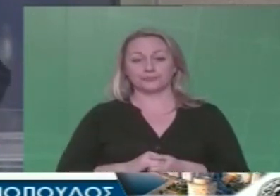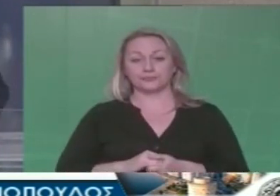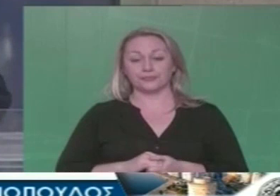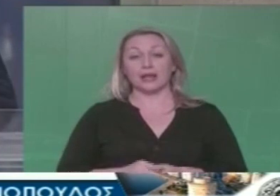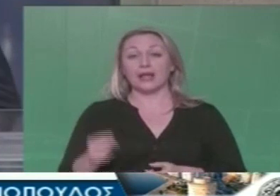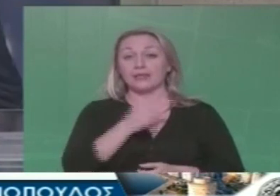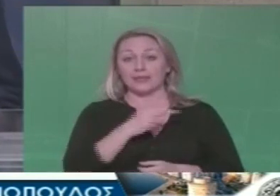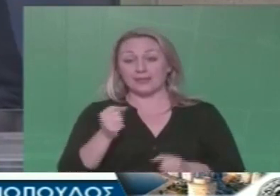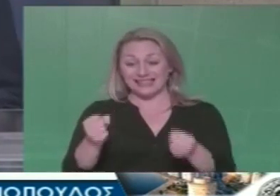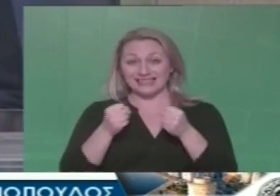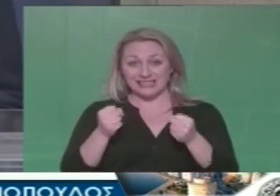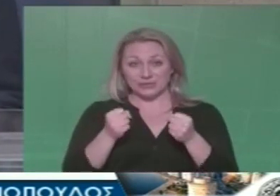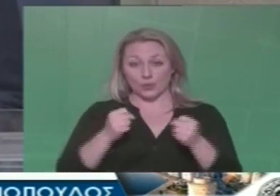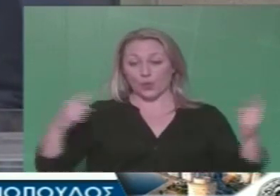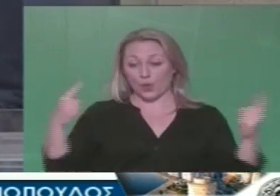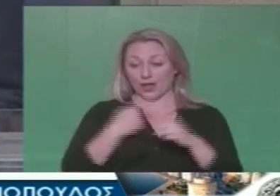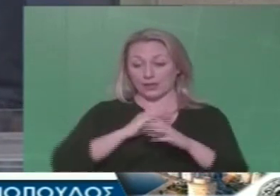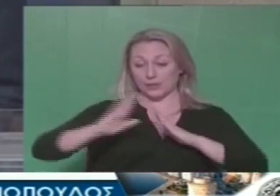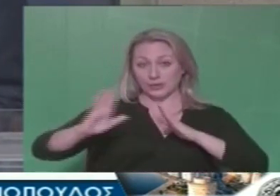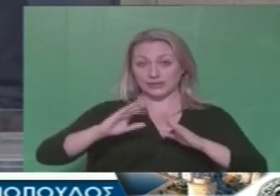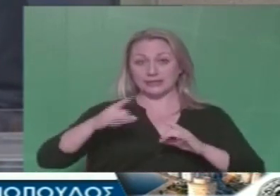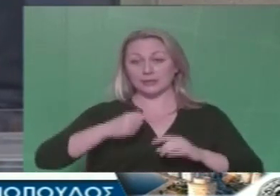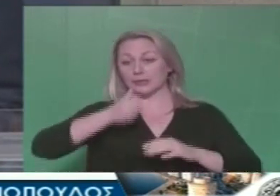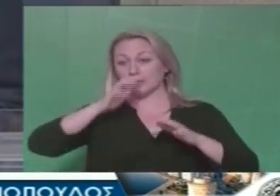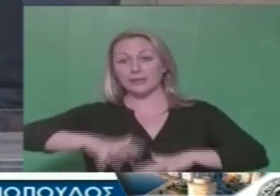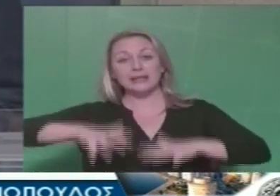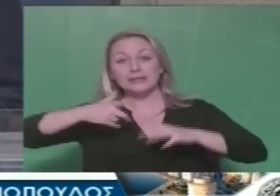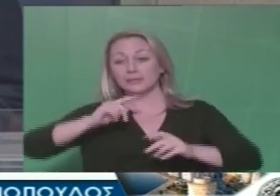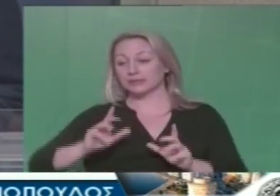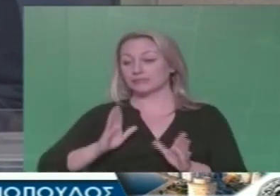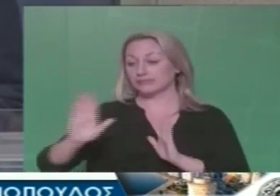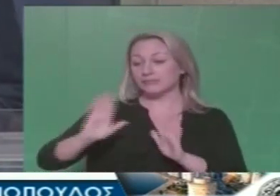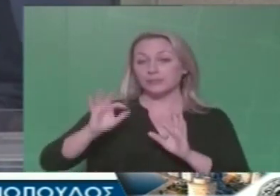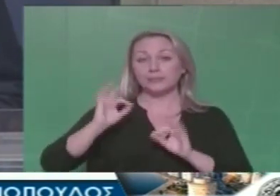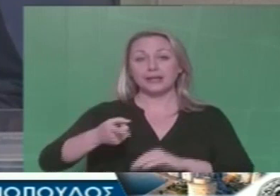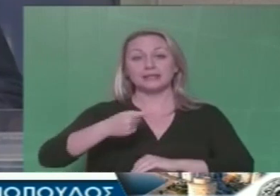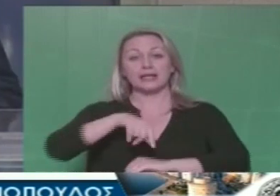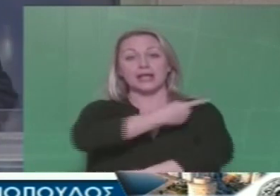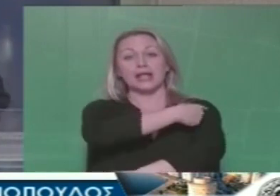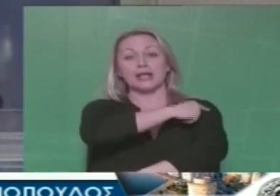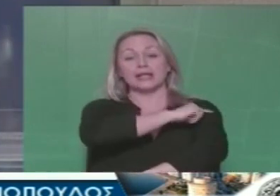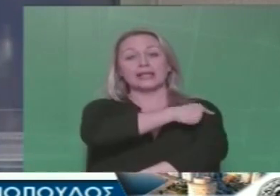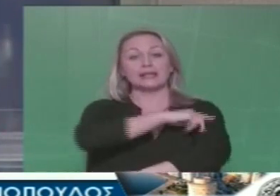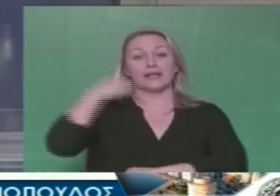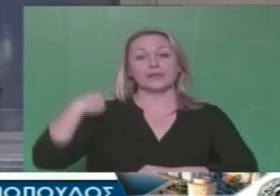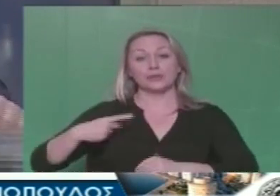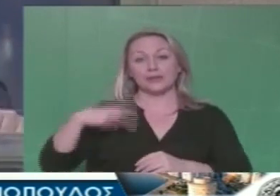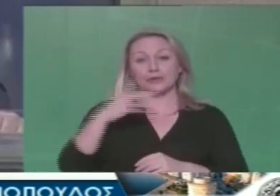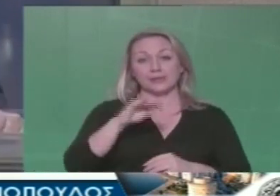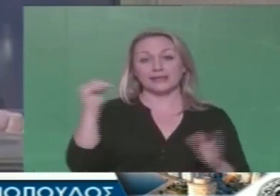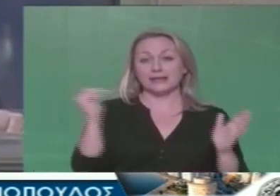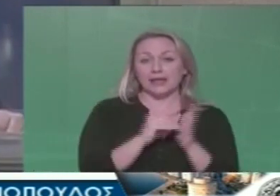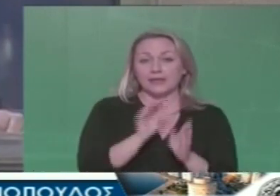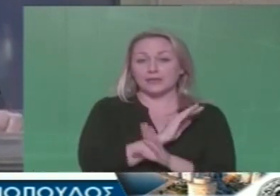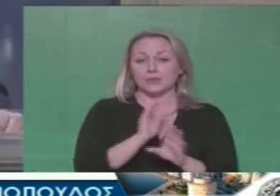αντισυσμικά κουβέντα, για τα αντιπλημπυρμικά κουβέντα. Τελειώνω. Με τα δημοτικά ιατρία 250.000 για τα ζητήματα